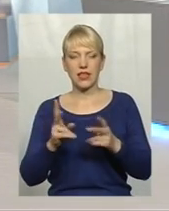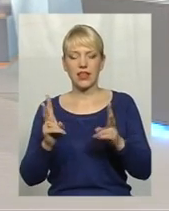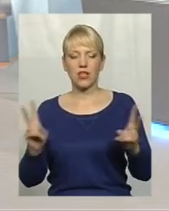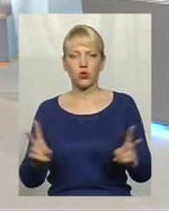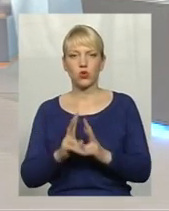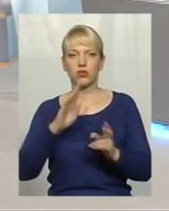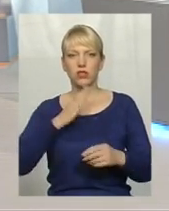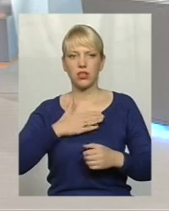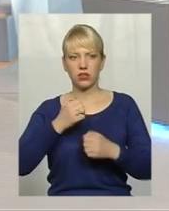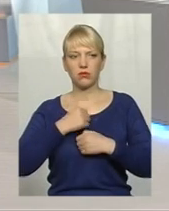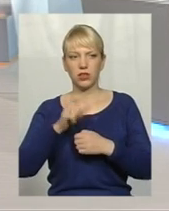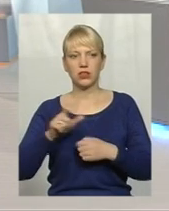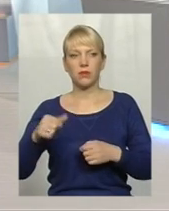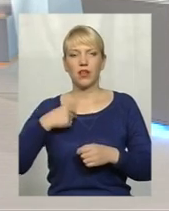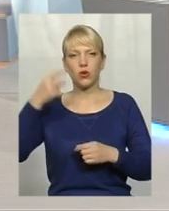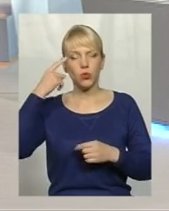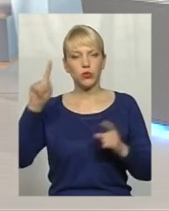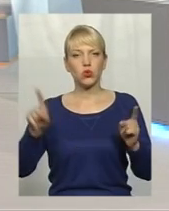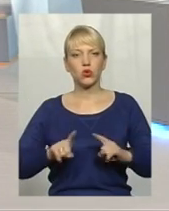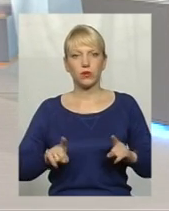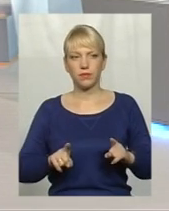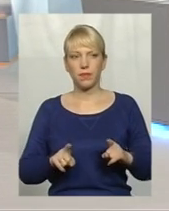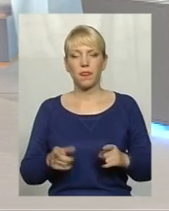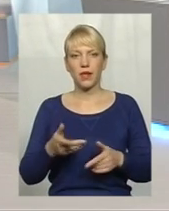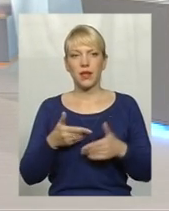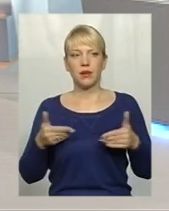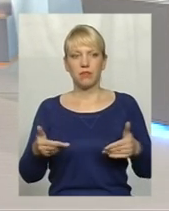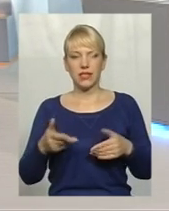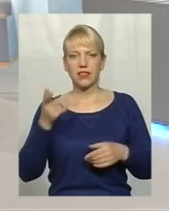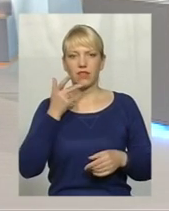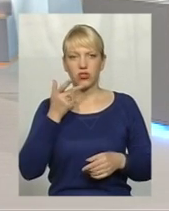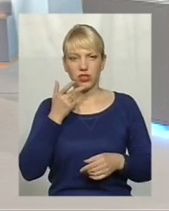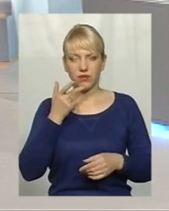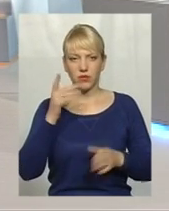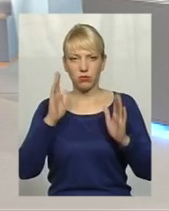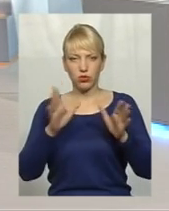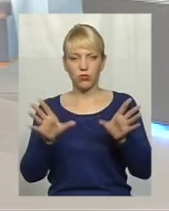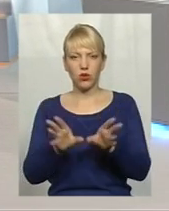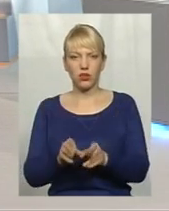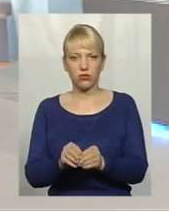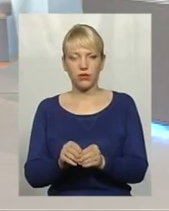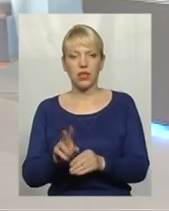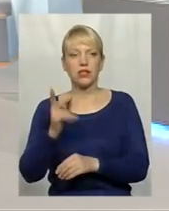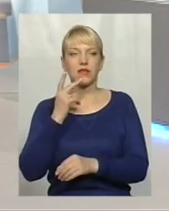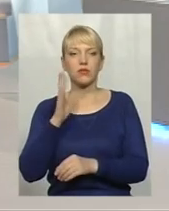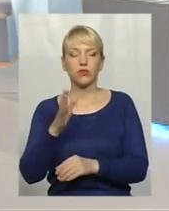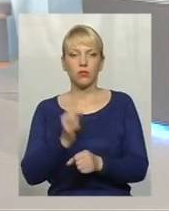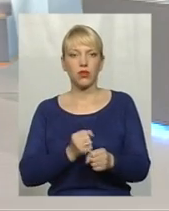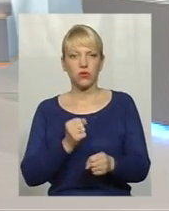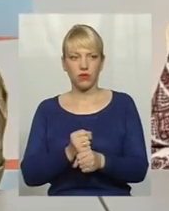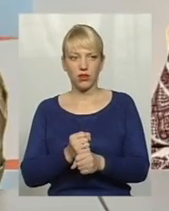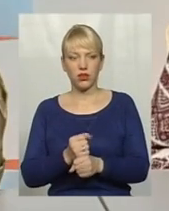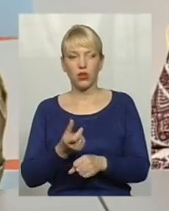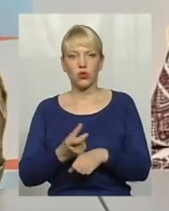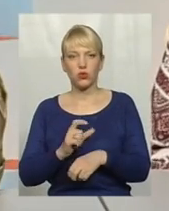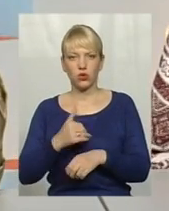нашим бійцям. І я думаю, що ми, по-перше, завжди будемо разом і завжди будемо працювати. Дуже